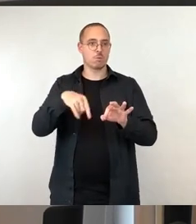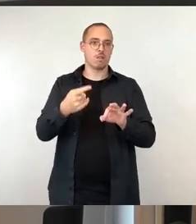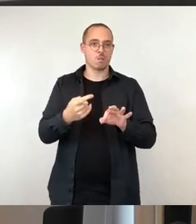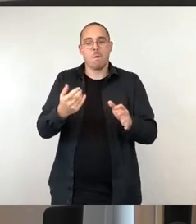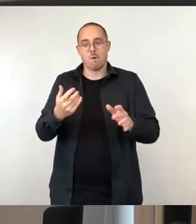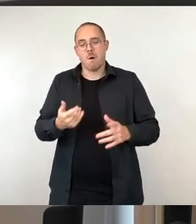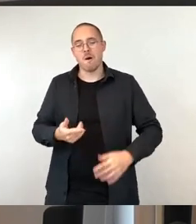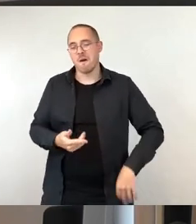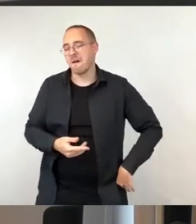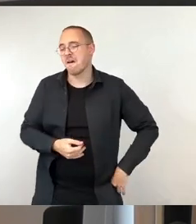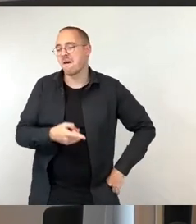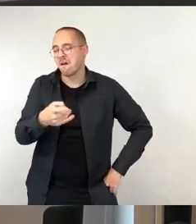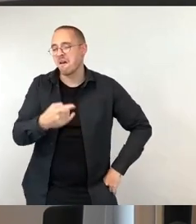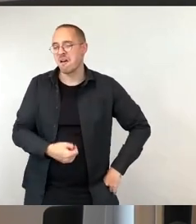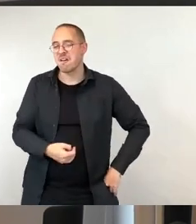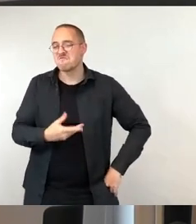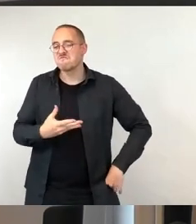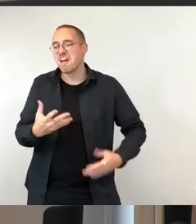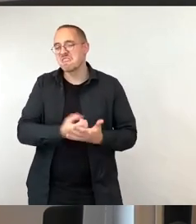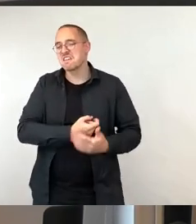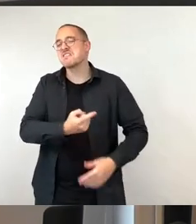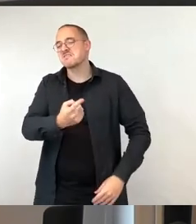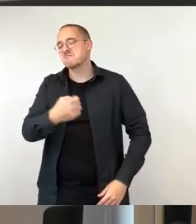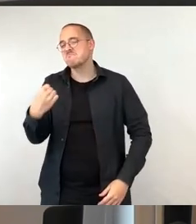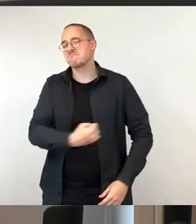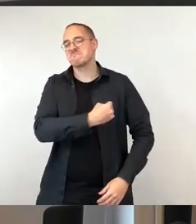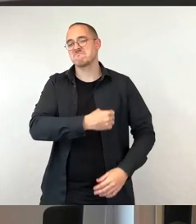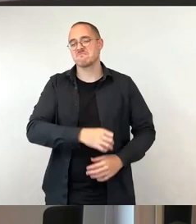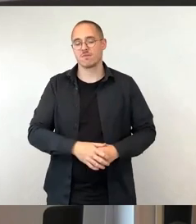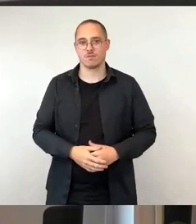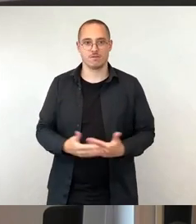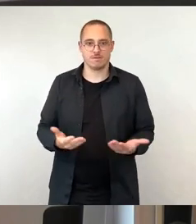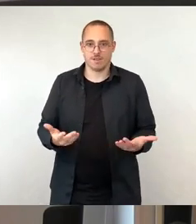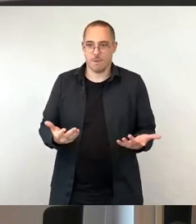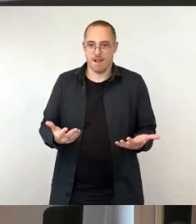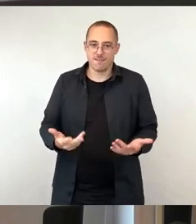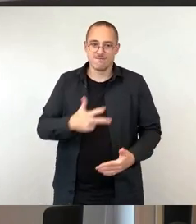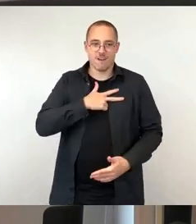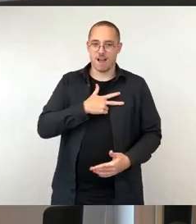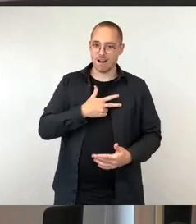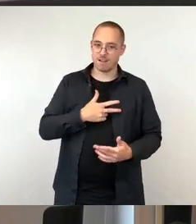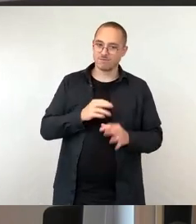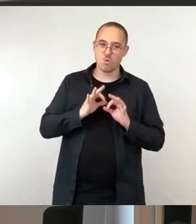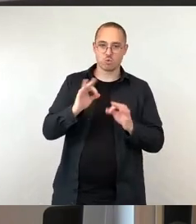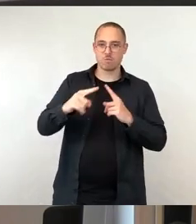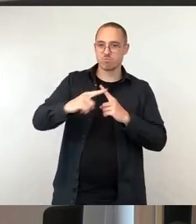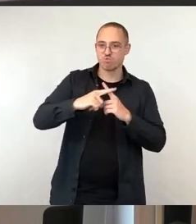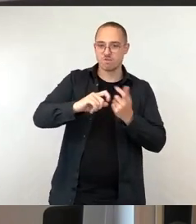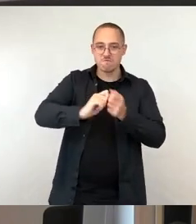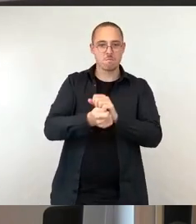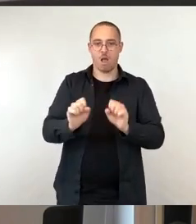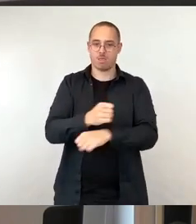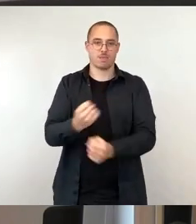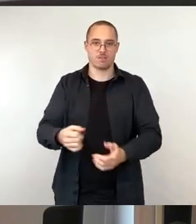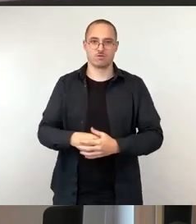Die An-Euro-Jobs zum Beispiel haben überhaupt keinen Effekt auf eine bessere Arbeitsmarktintegration von Arbeitslosen gezeigt. Der Sprung von diesen